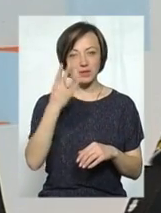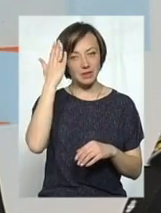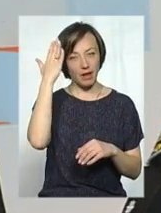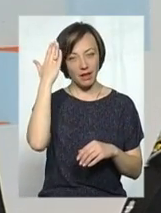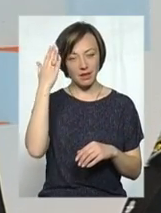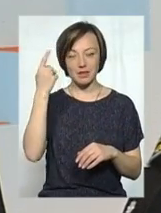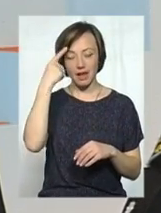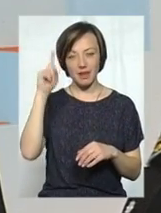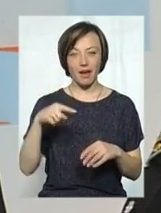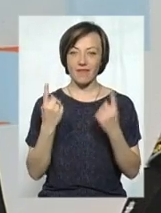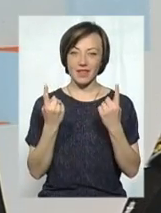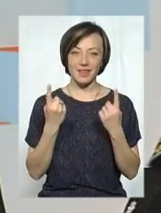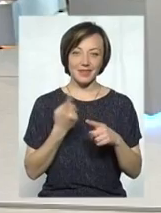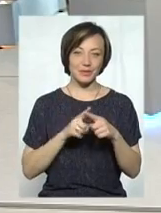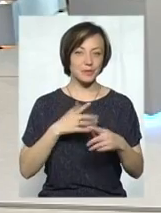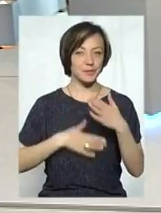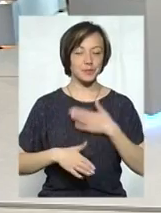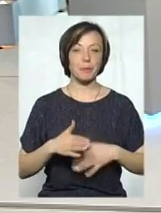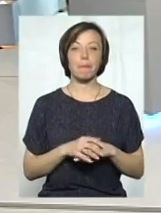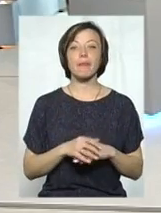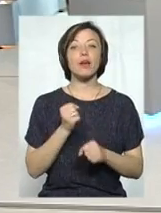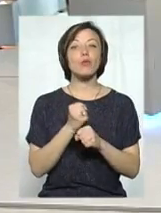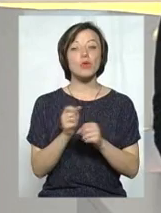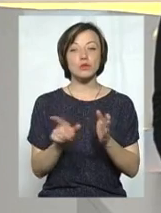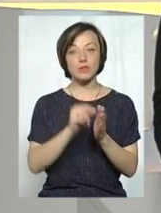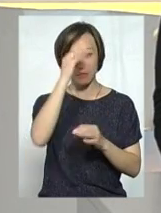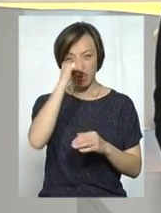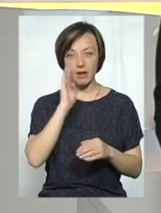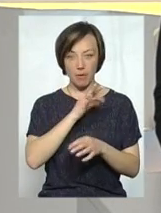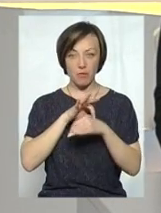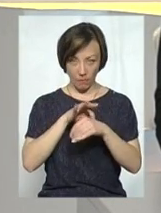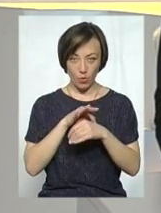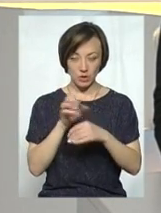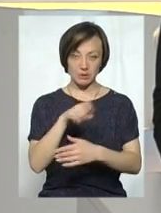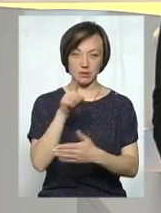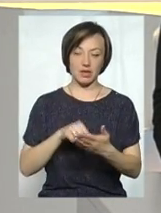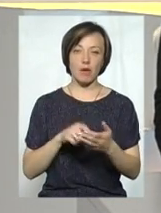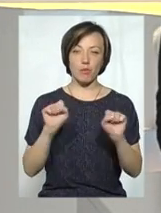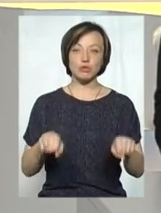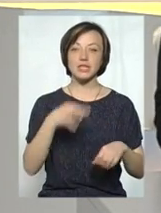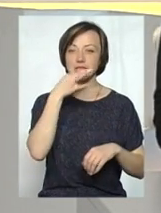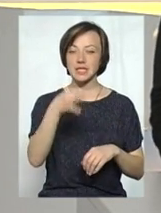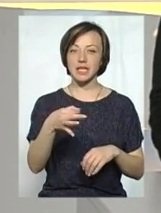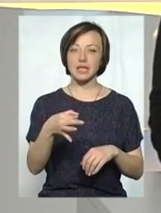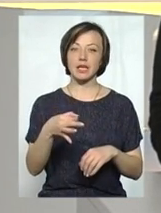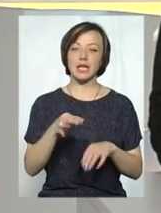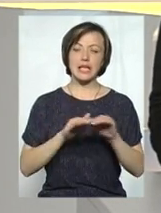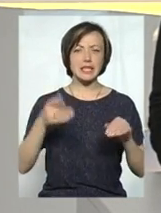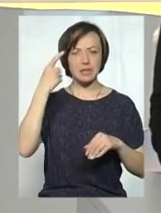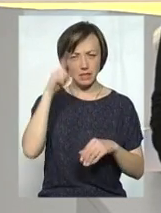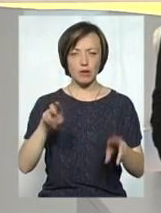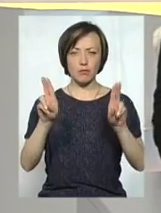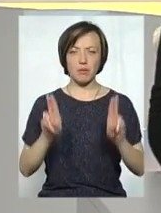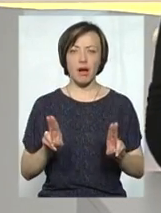не може не тішити. Скажіть, а роботу з батьками проводити якось? Взагалі, чи можна сказати, діти знають правила